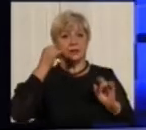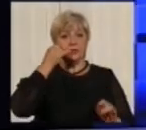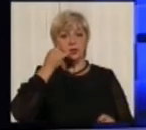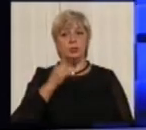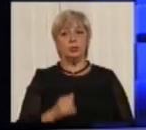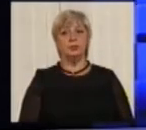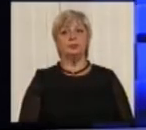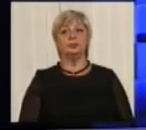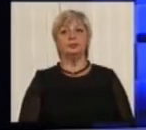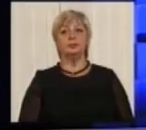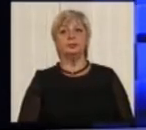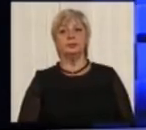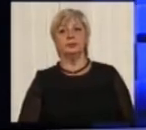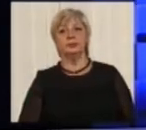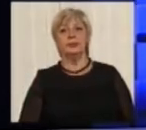Прошу, будь ласка.